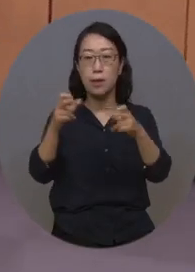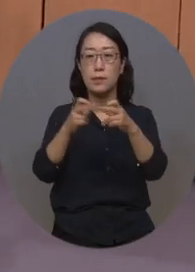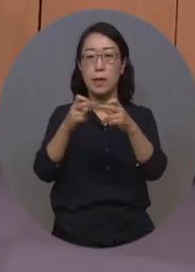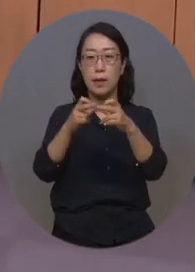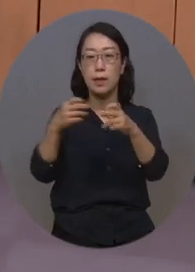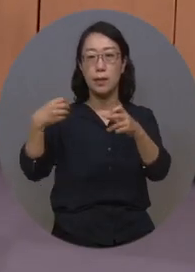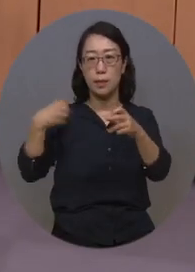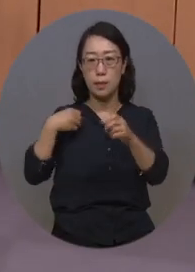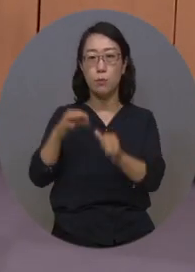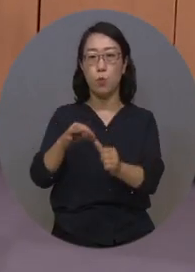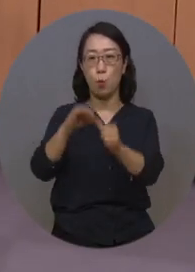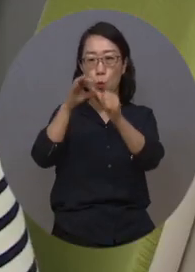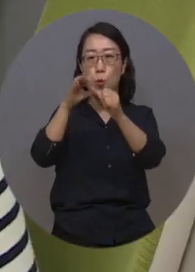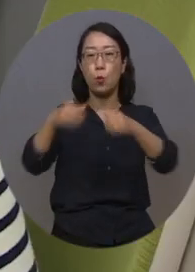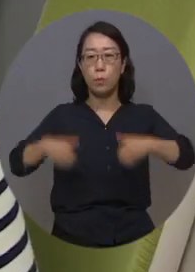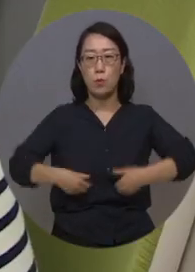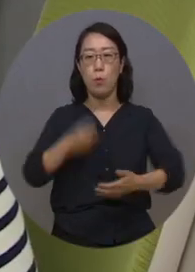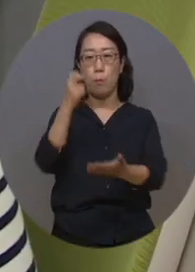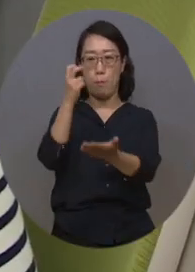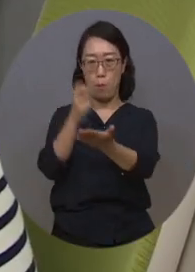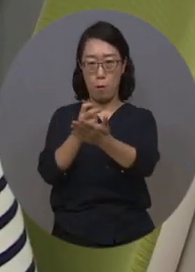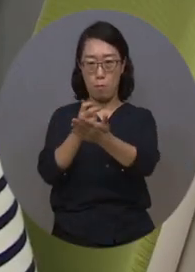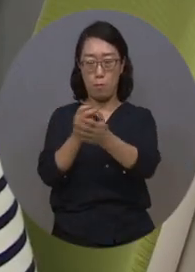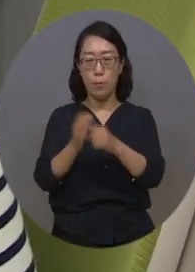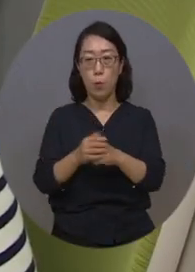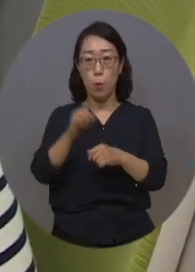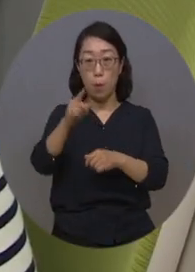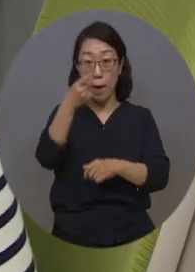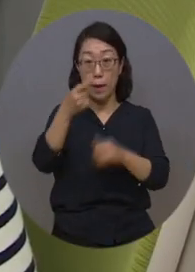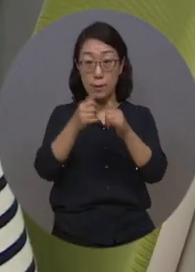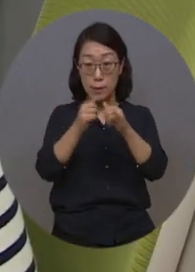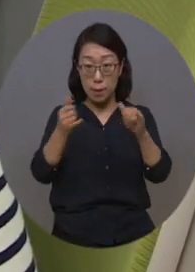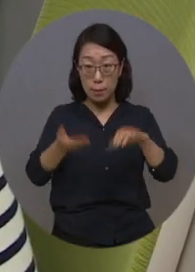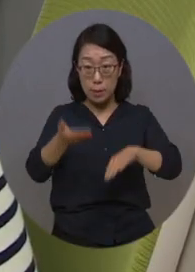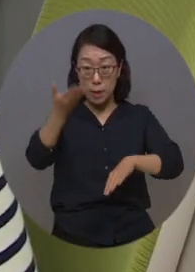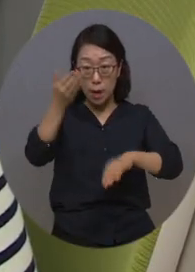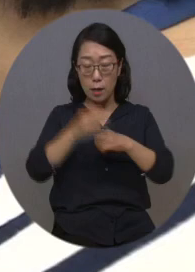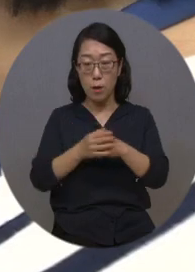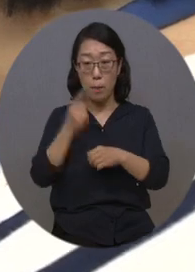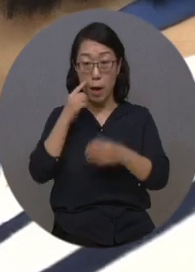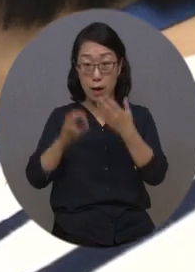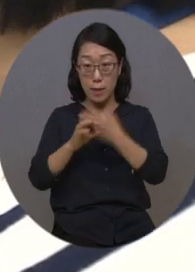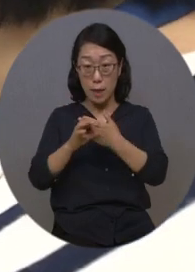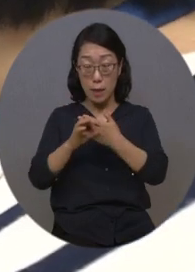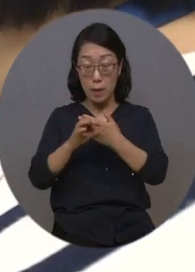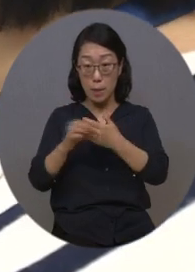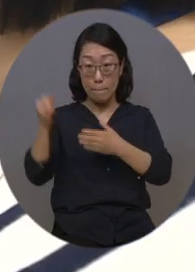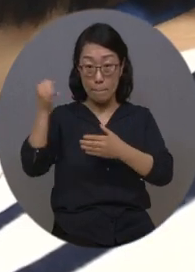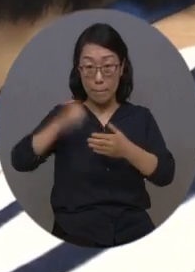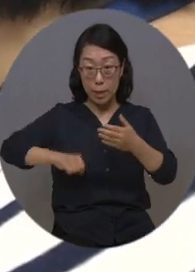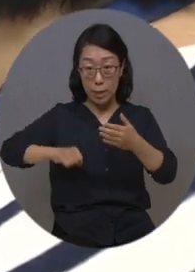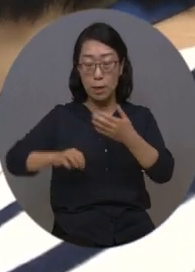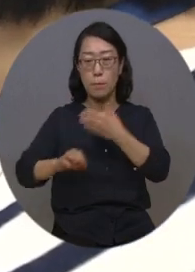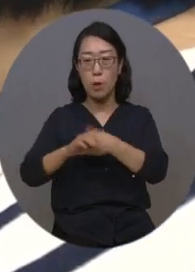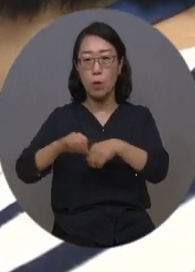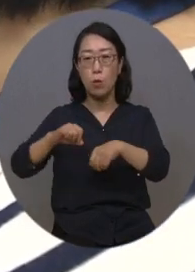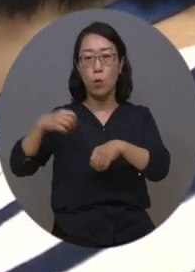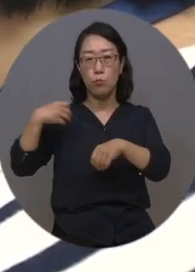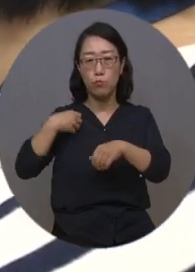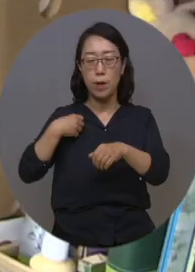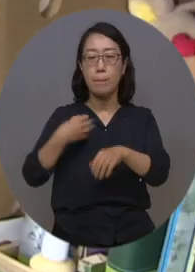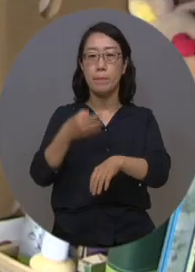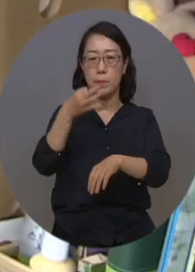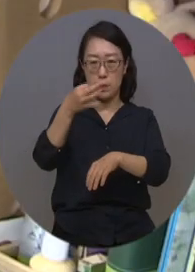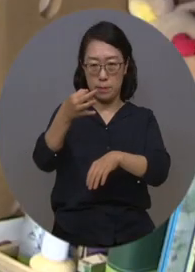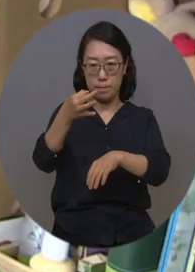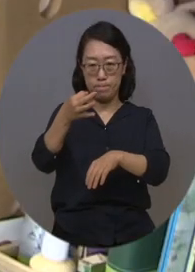의무고용하도록 하고 있습니다. 또한 100인 이상 공공기관이 이를 준수하지 않을 경우 고용부담금을 부과하도록 돼